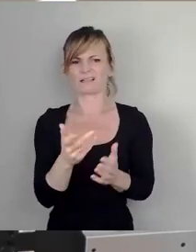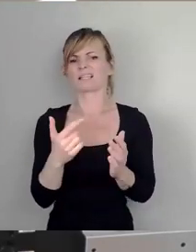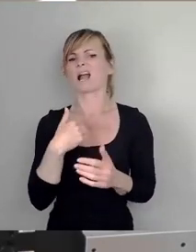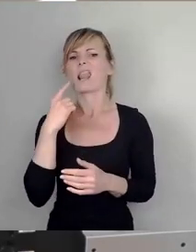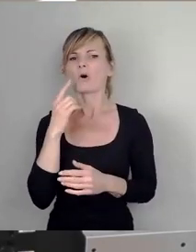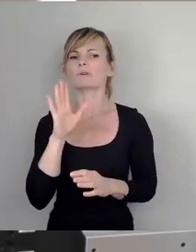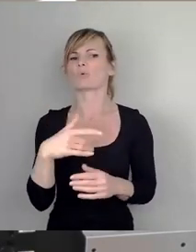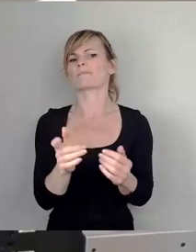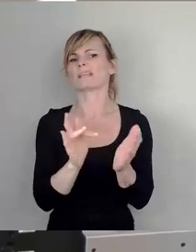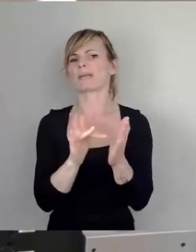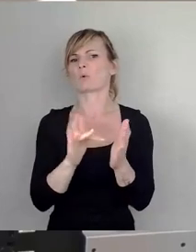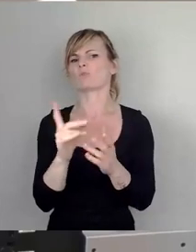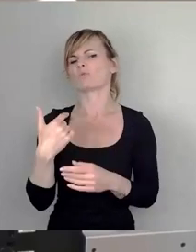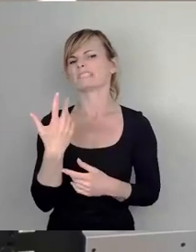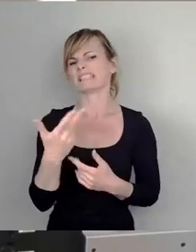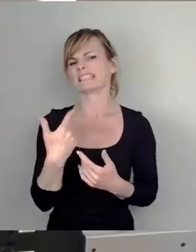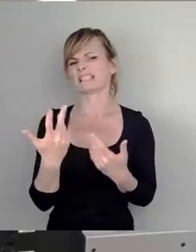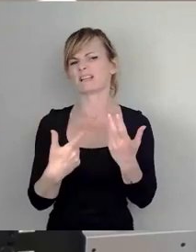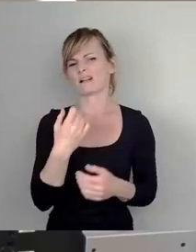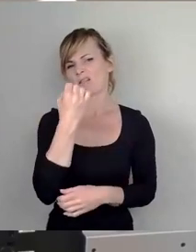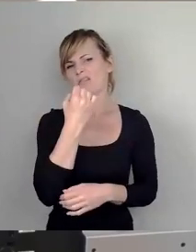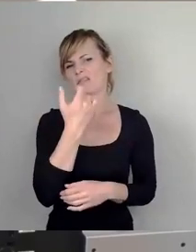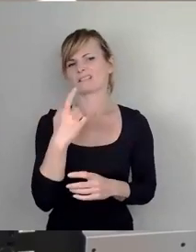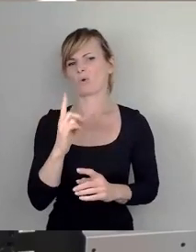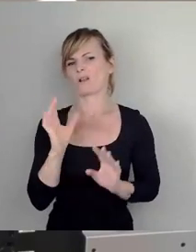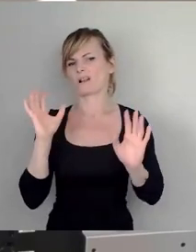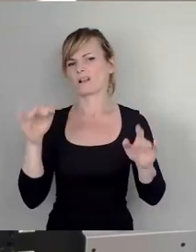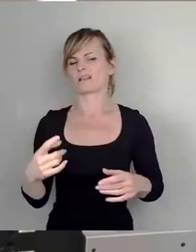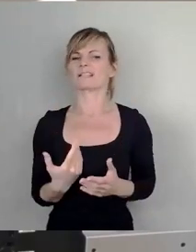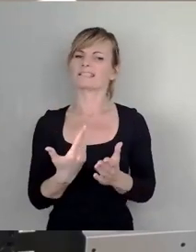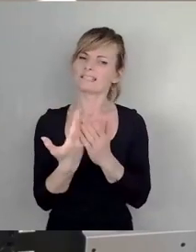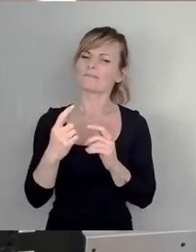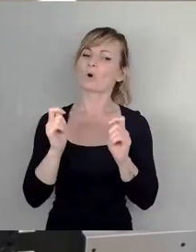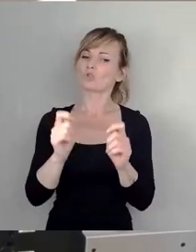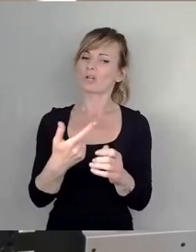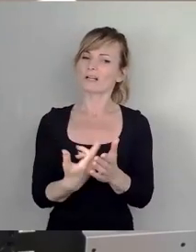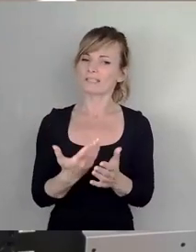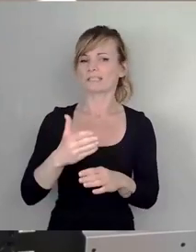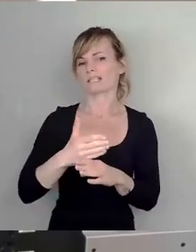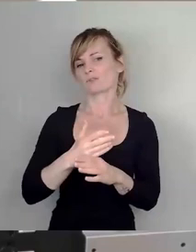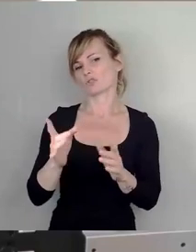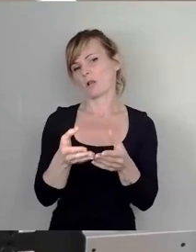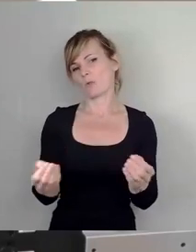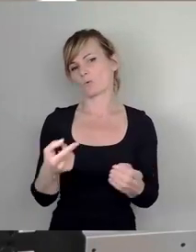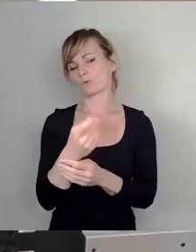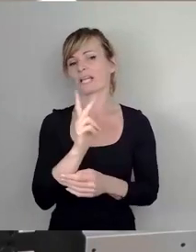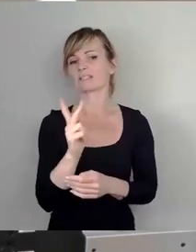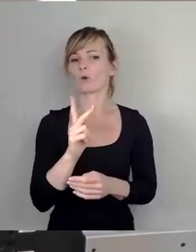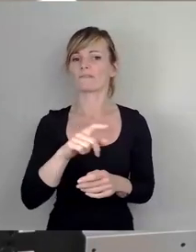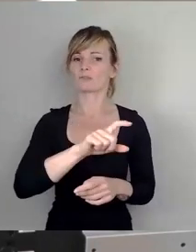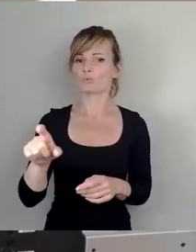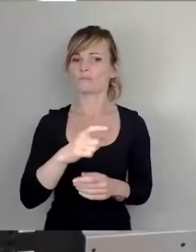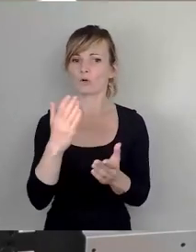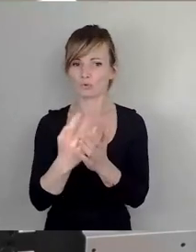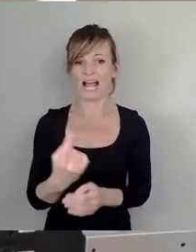ja etwas fadenscheinig ist. Wir schlagen also vor, diese Interimsbenennung, die es derzeit gibt, Käthe-Kollwitz-Ufer, wie gesagt, die Leute haben sich seit einem